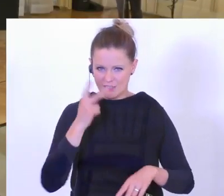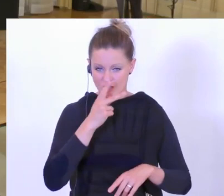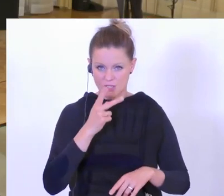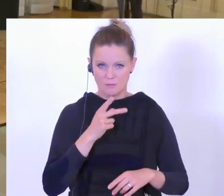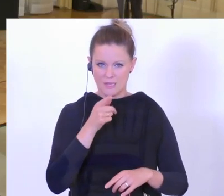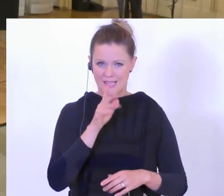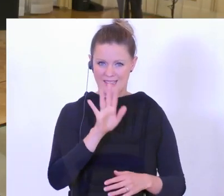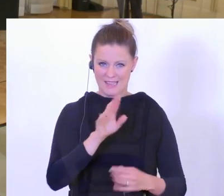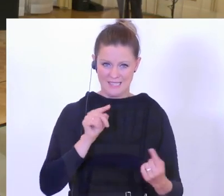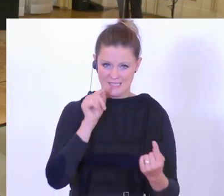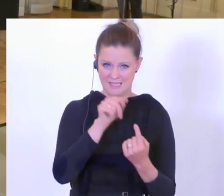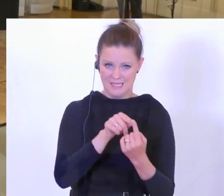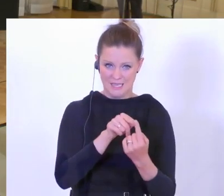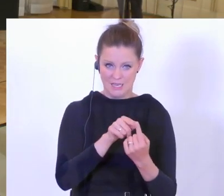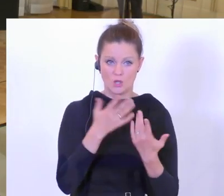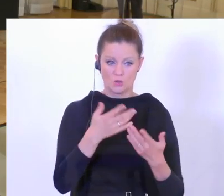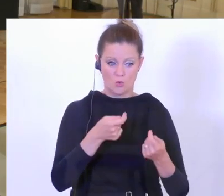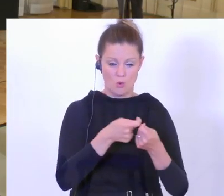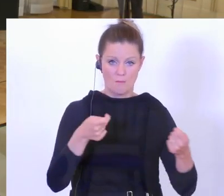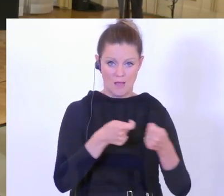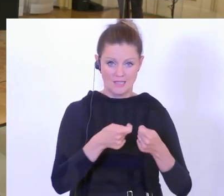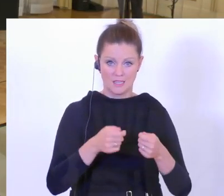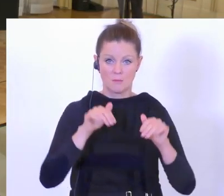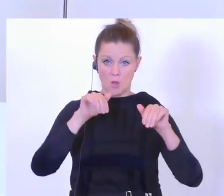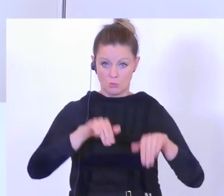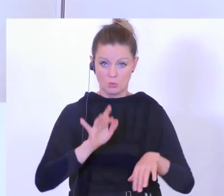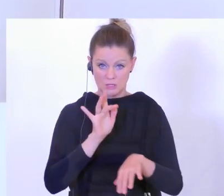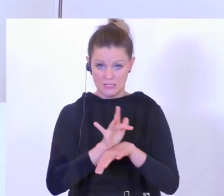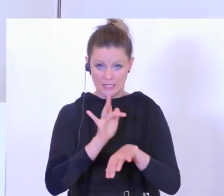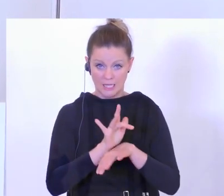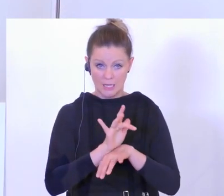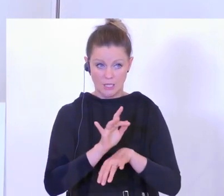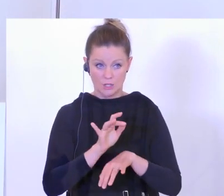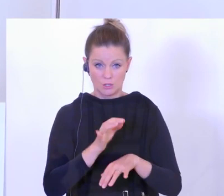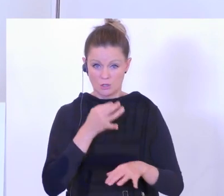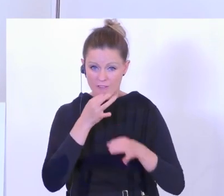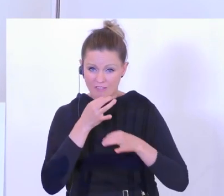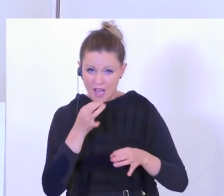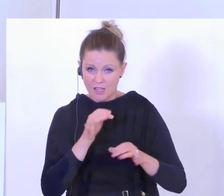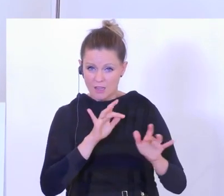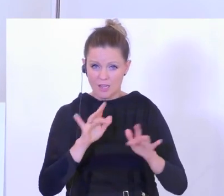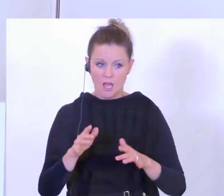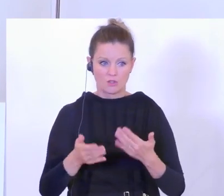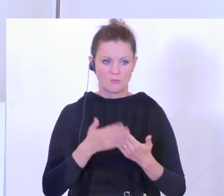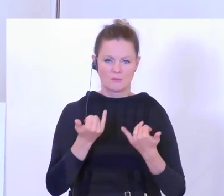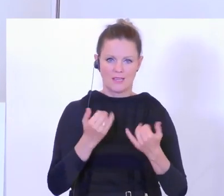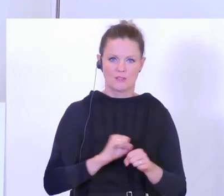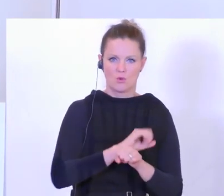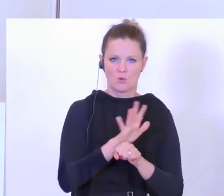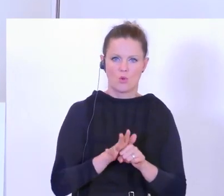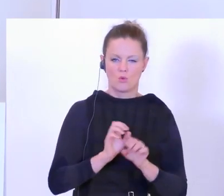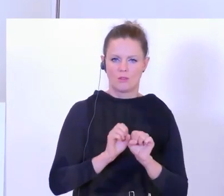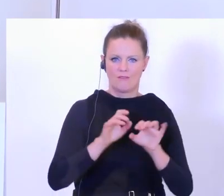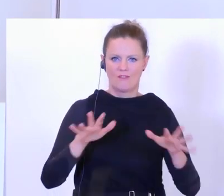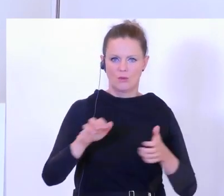darauf ab, ob Maßnahmen, die man setzt, auch immer wieder kritisch hinterfragt werden. Ob man, wie wir jetzt in der Coronavirus-Krise